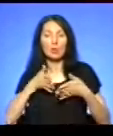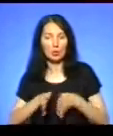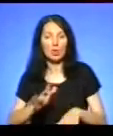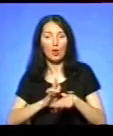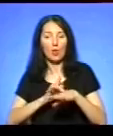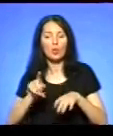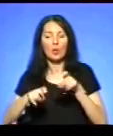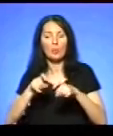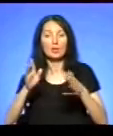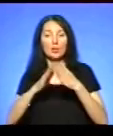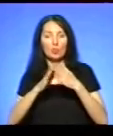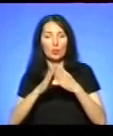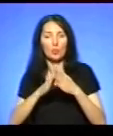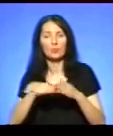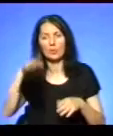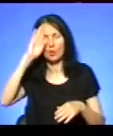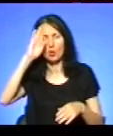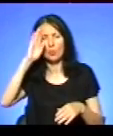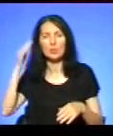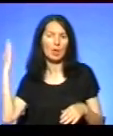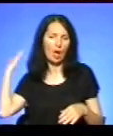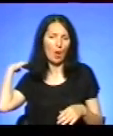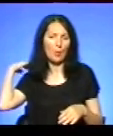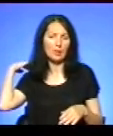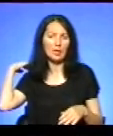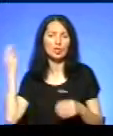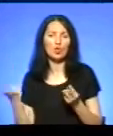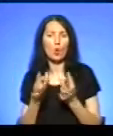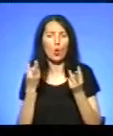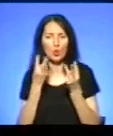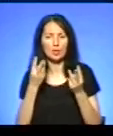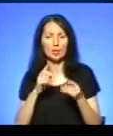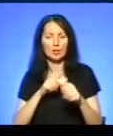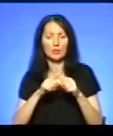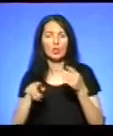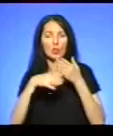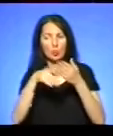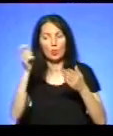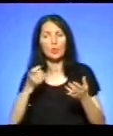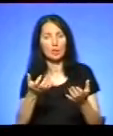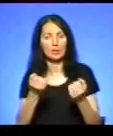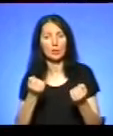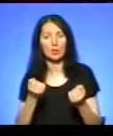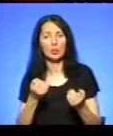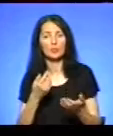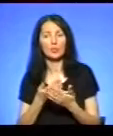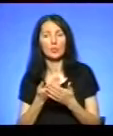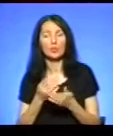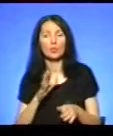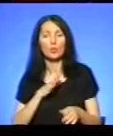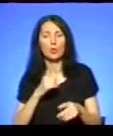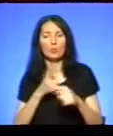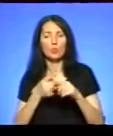Той Олег йому плечі, так спина, ввезували, швидку забрала. Тут було півдев'ятої